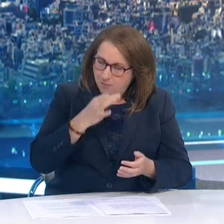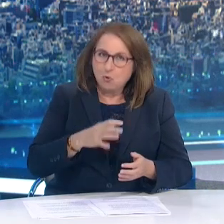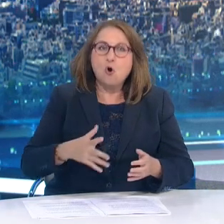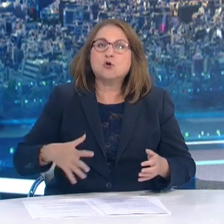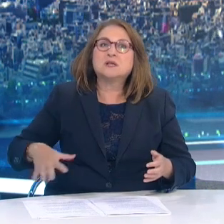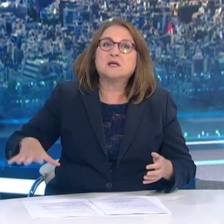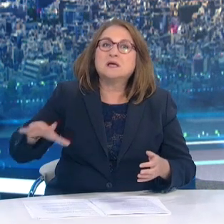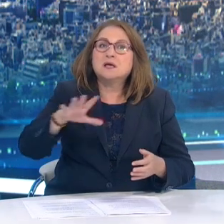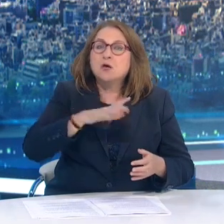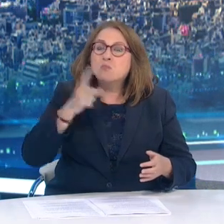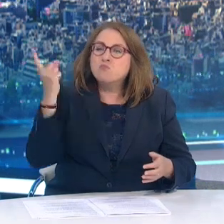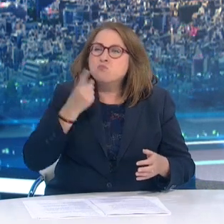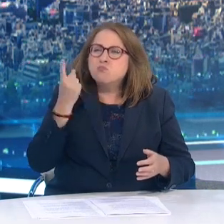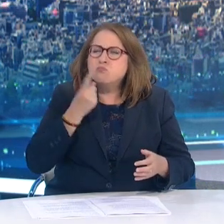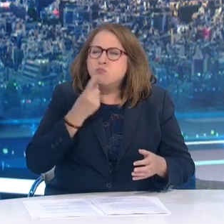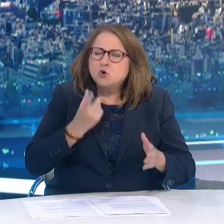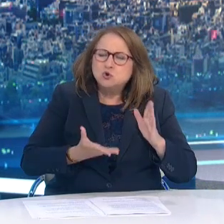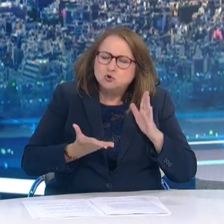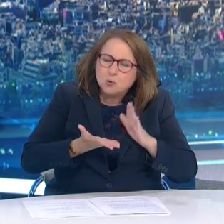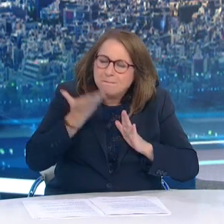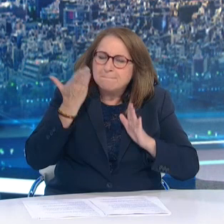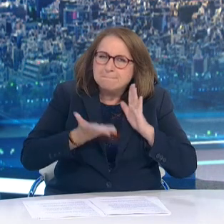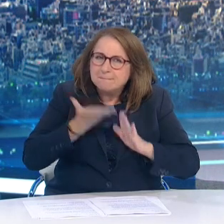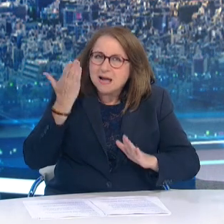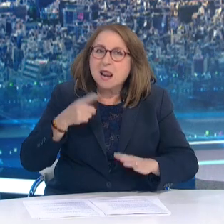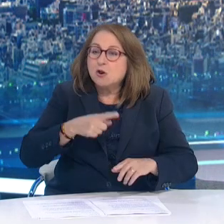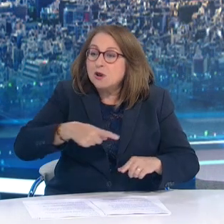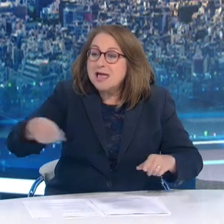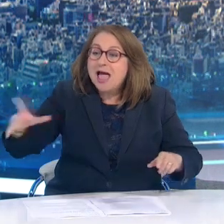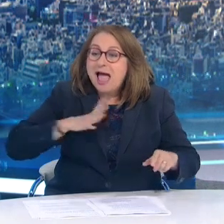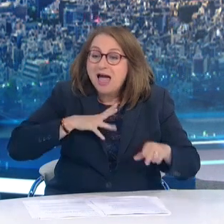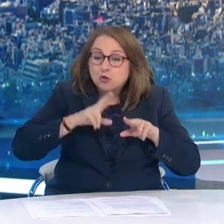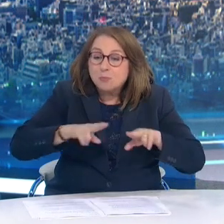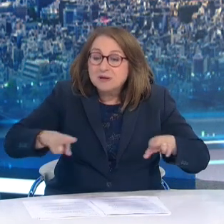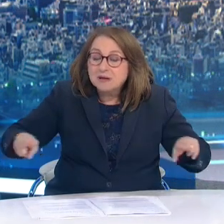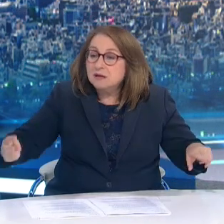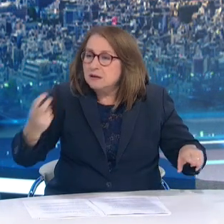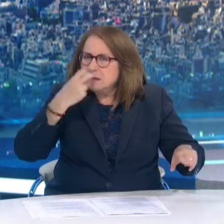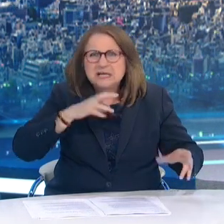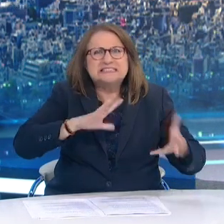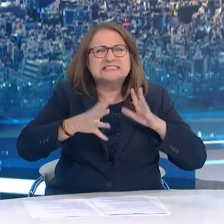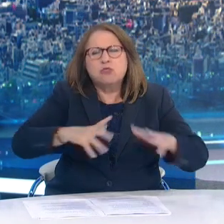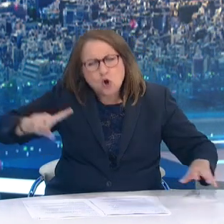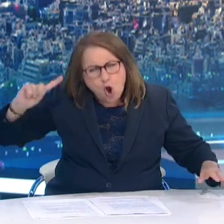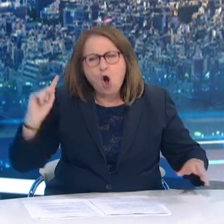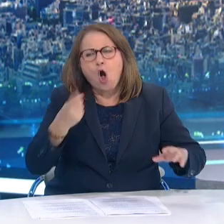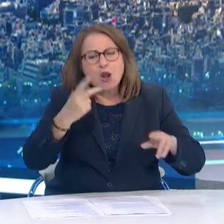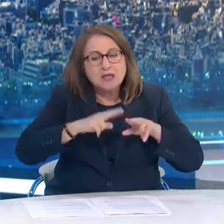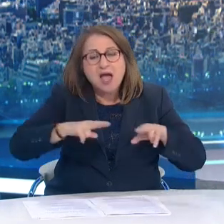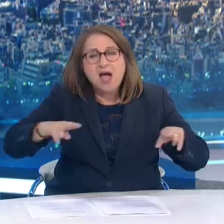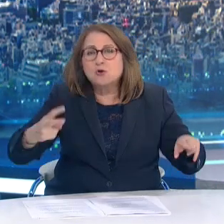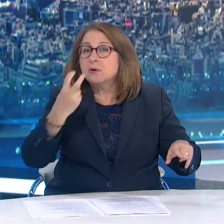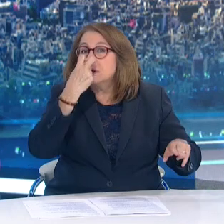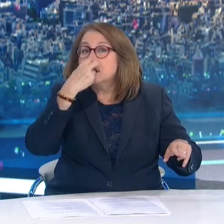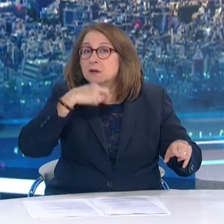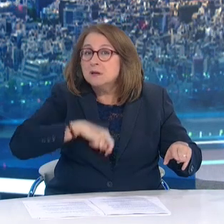Οι άνθρωποι οι οποίοι αυτή τη στιγμή διασωληνώνονται ή φεύγουν από τη ζωή Είναι